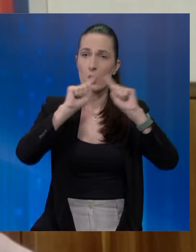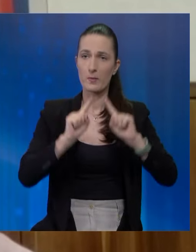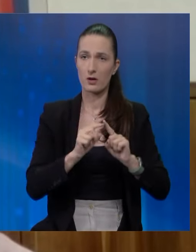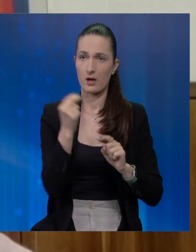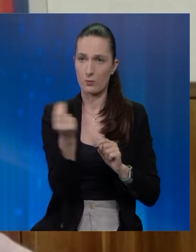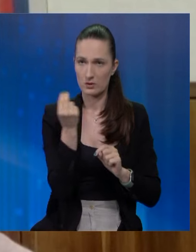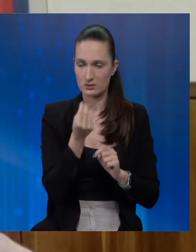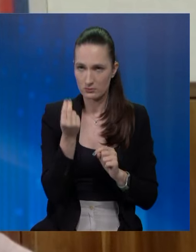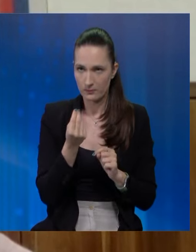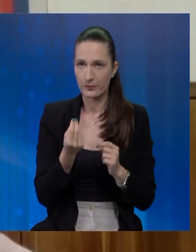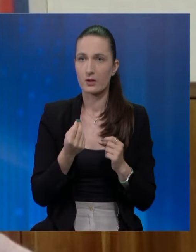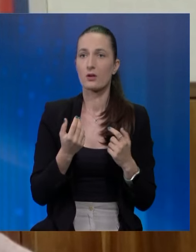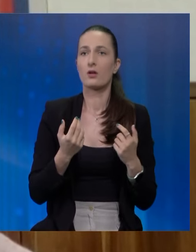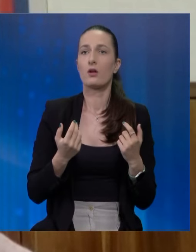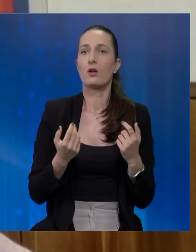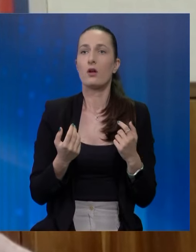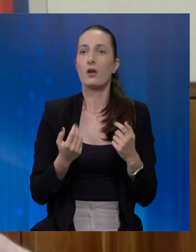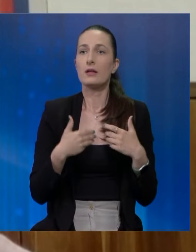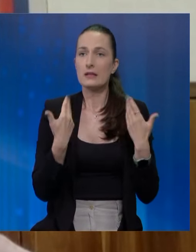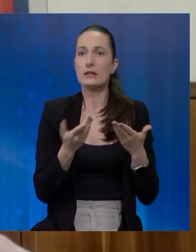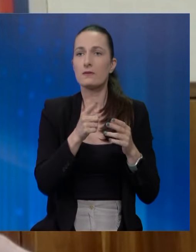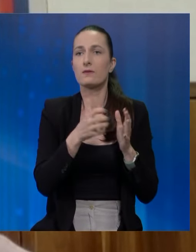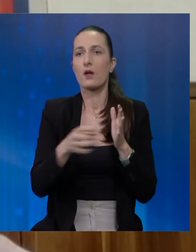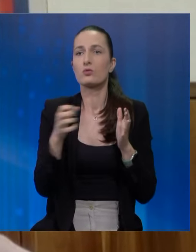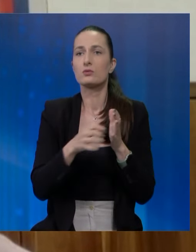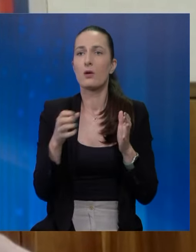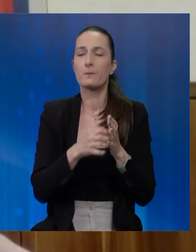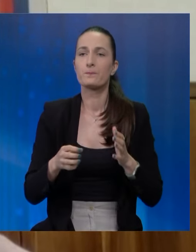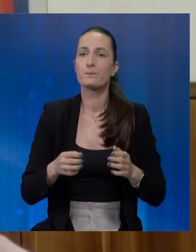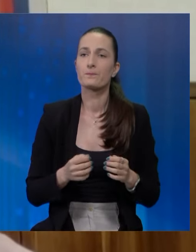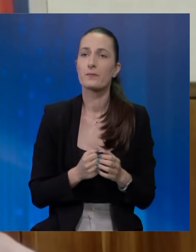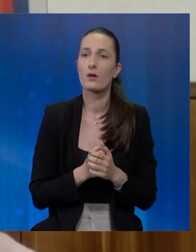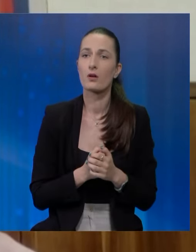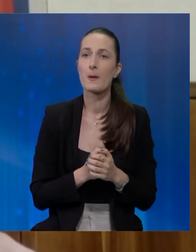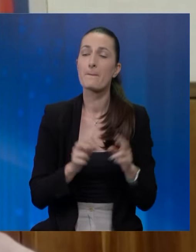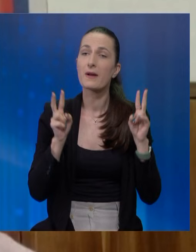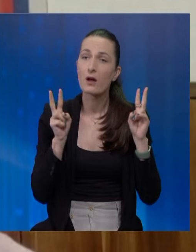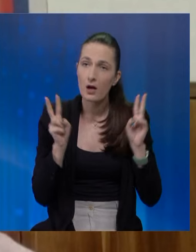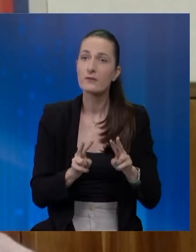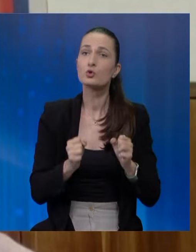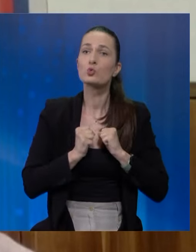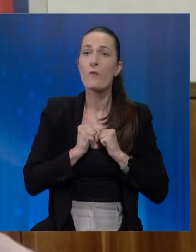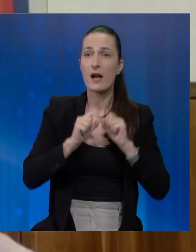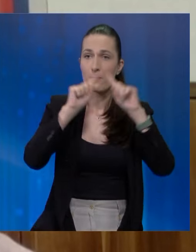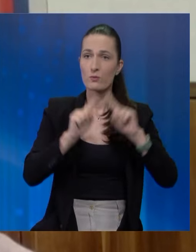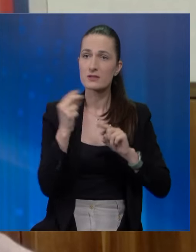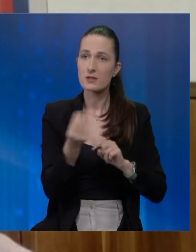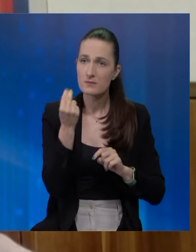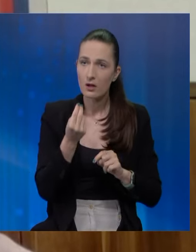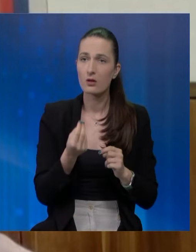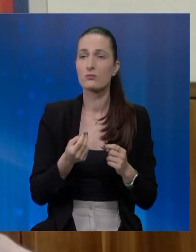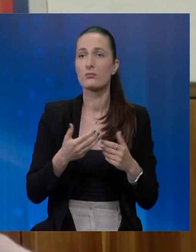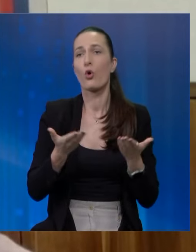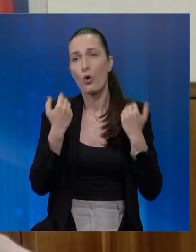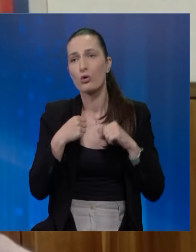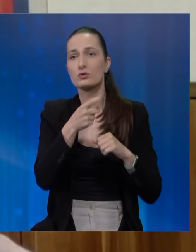proglašava Kuvaren Republike Srpske i tako dalje, pravi čuva Republike Srpske,